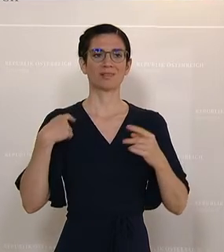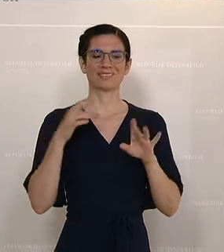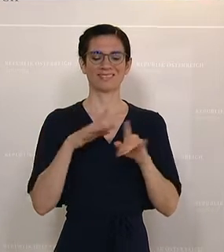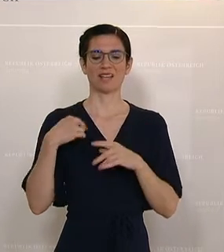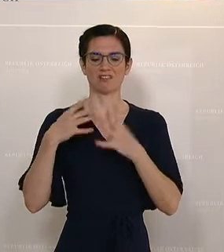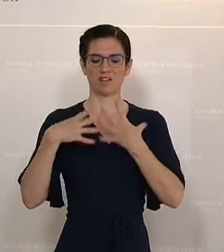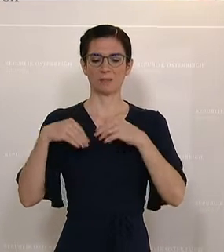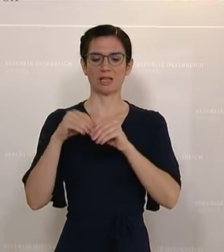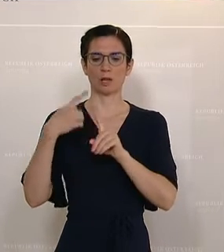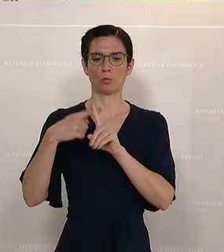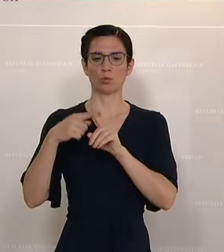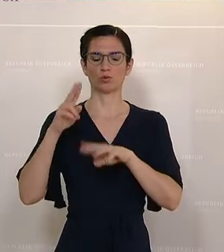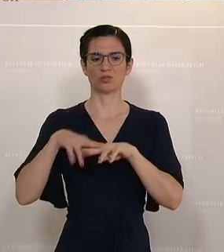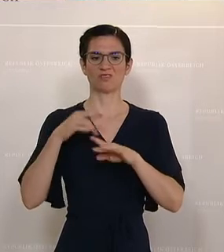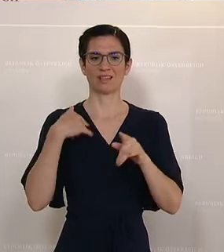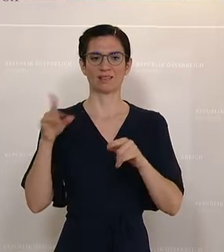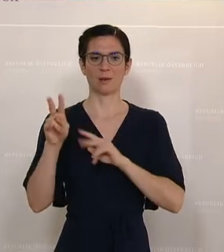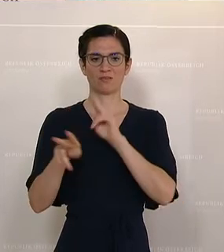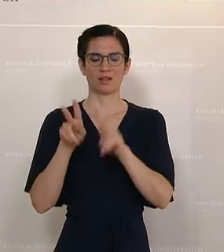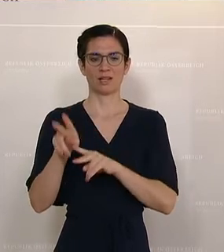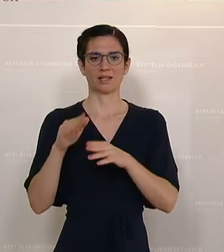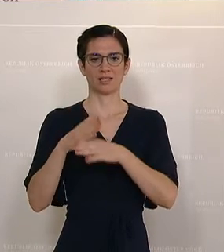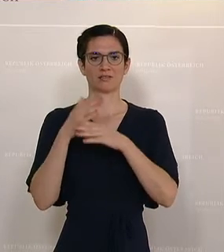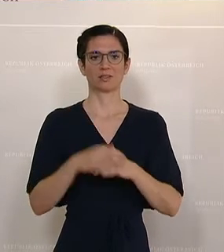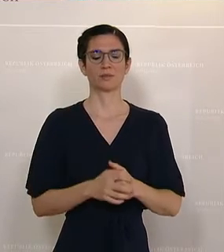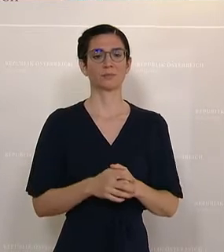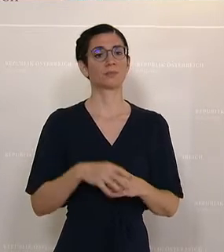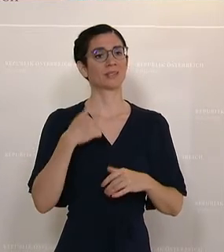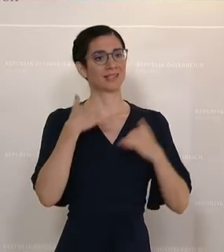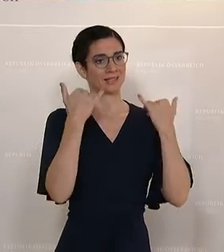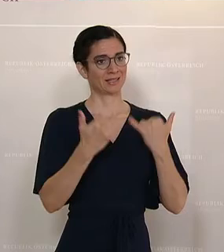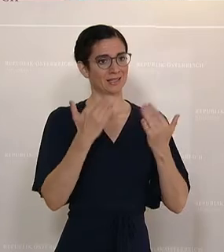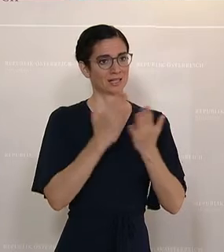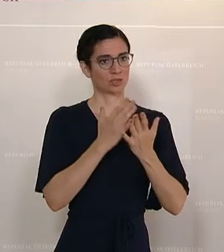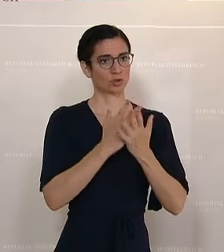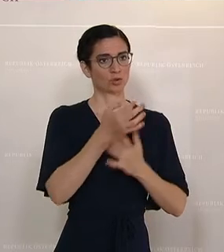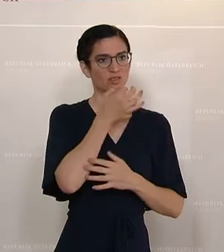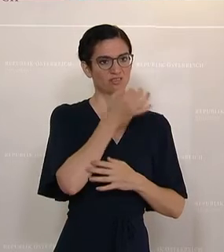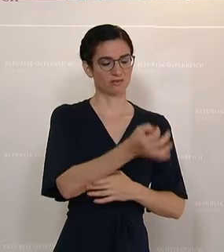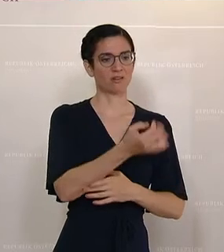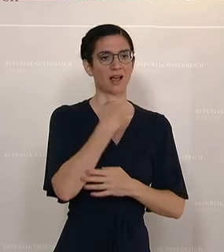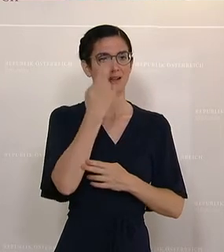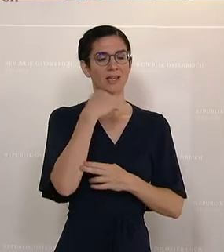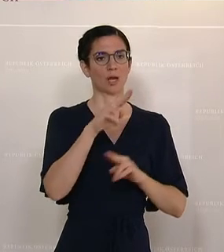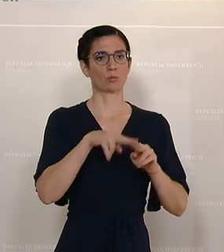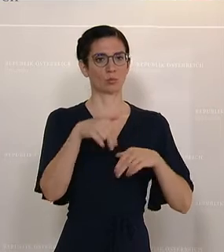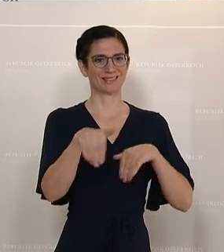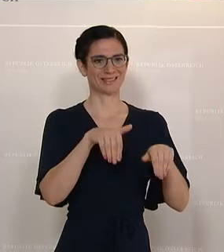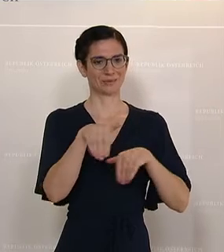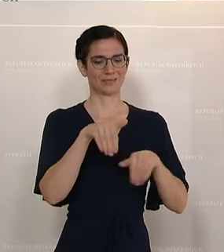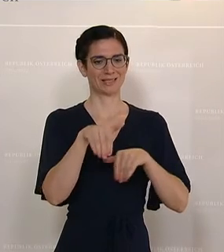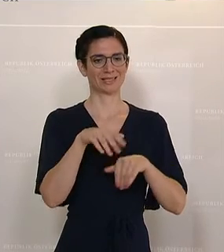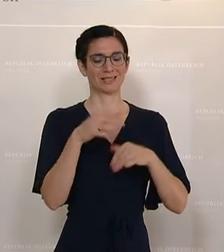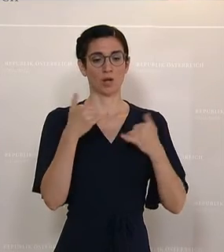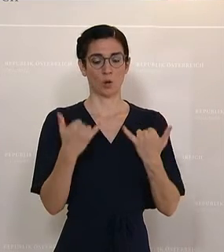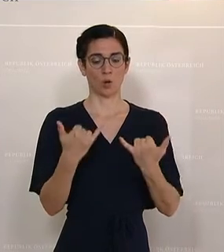und vieles mehr. Und so werden wir also heute wichtige Beschlüsse fassen und ich stelle daher jetzt schon die Frage an Sie, Herr Bundesminister. Nach diesen